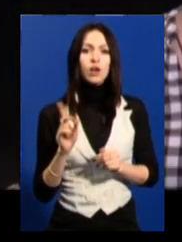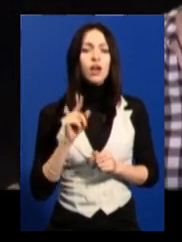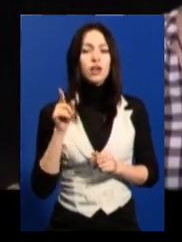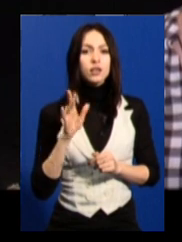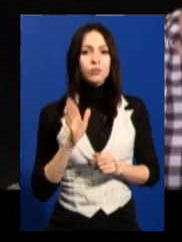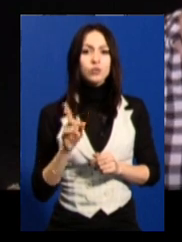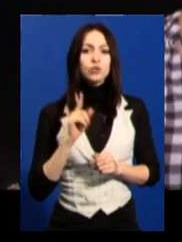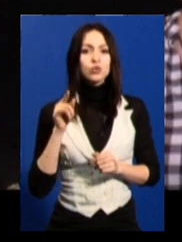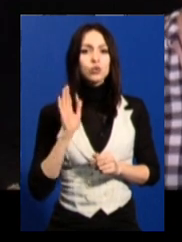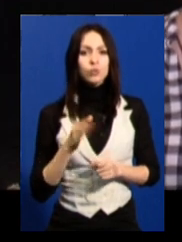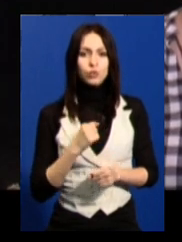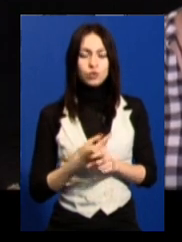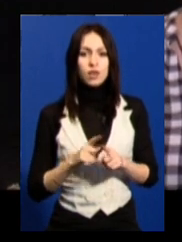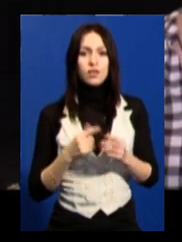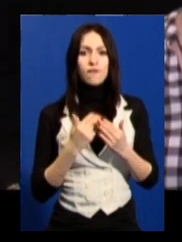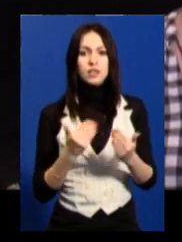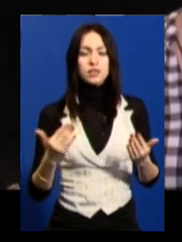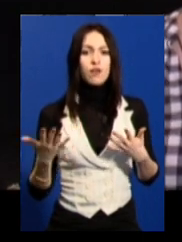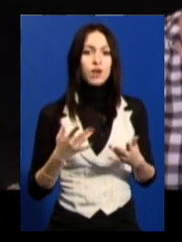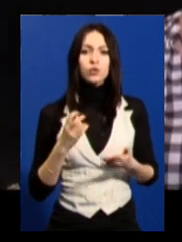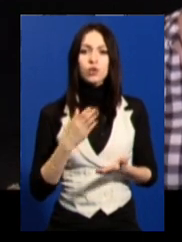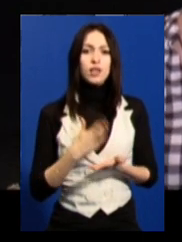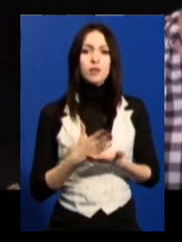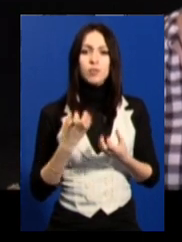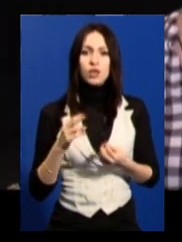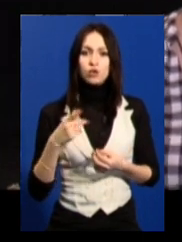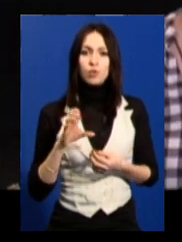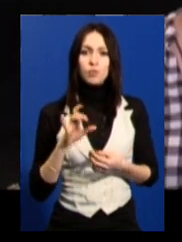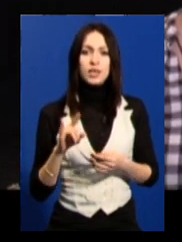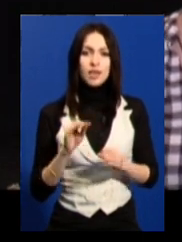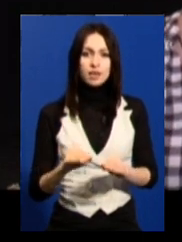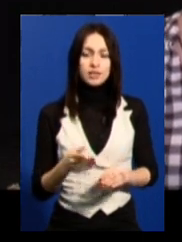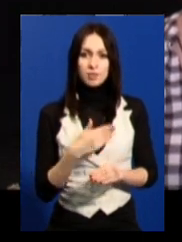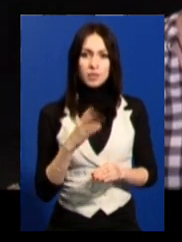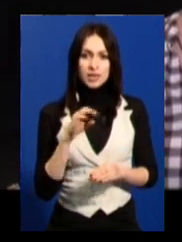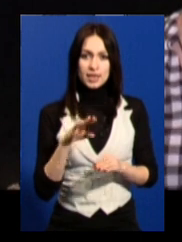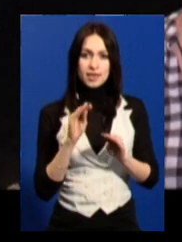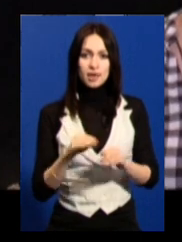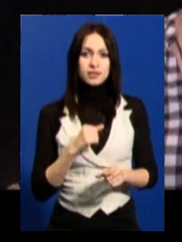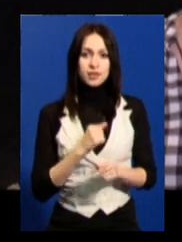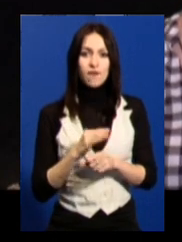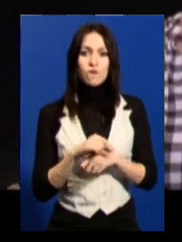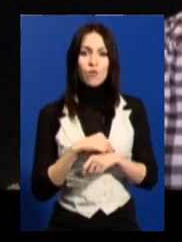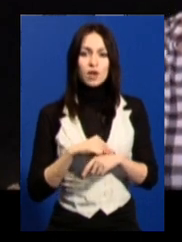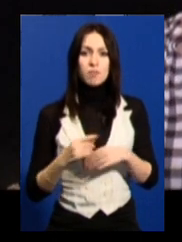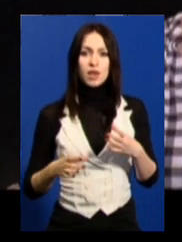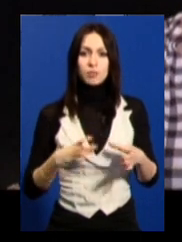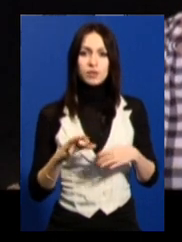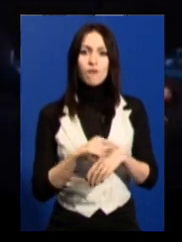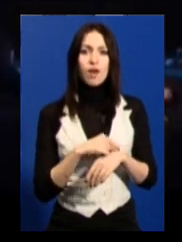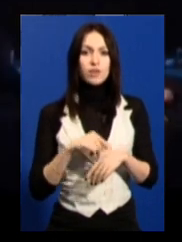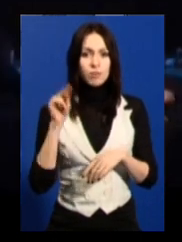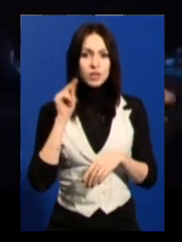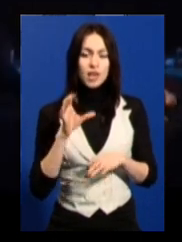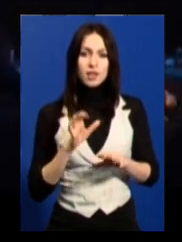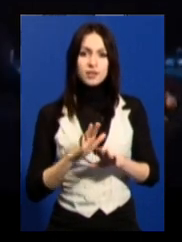робити. Це вистава, яка не мала ще п'єси, тобто ми цю п'єсу, текст вистави ми створювали під час репетицій, під час занять з